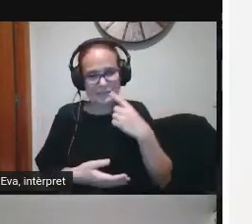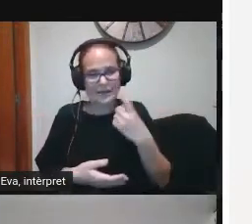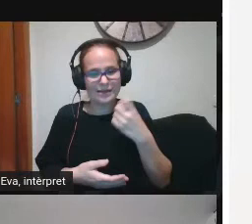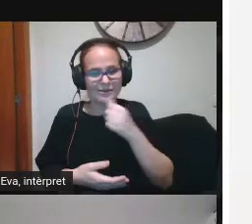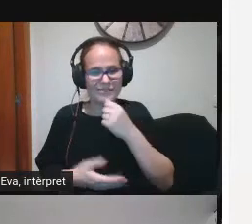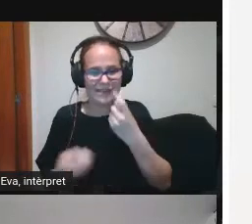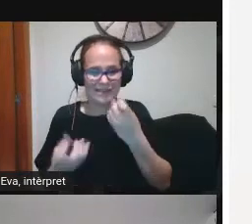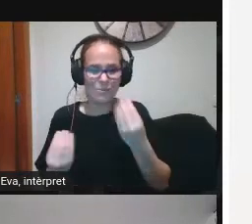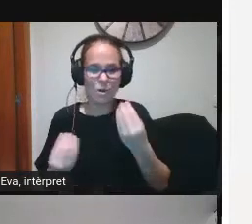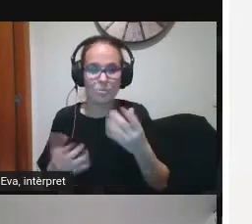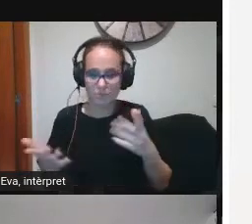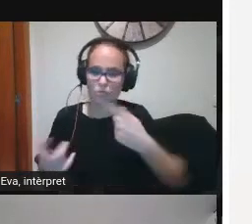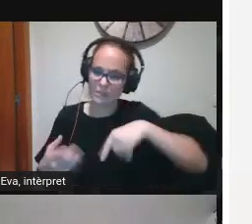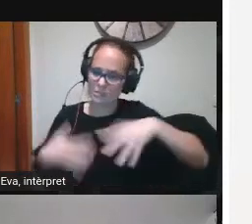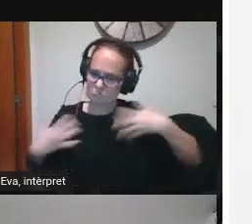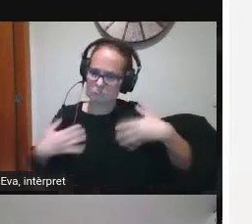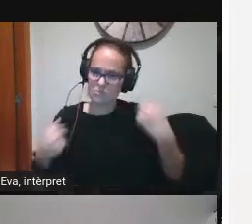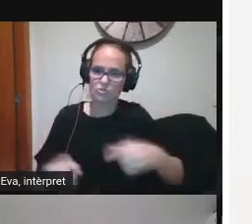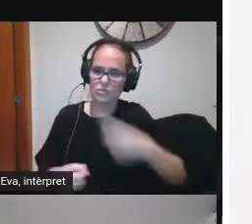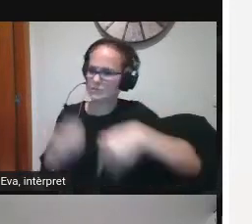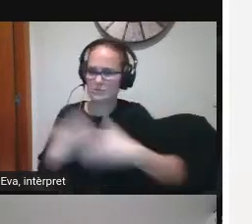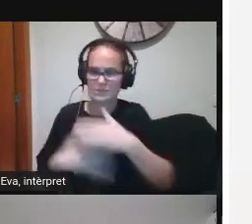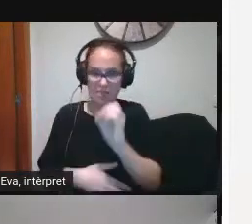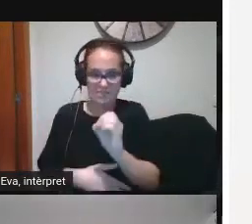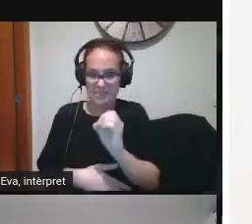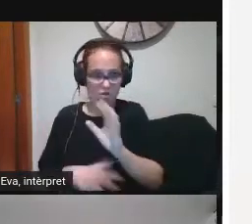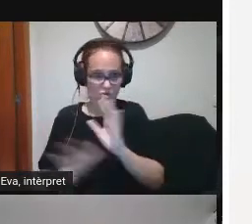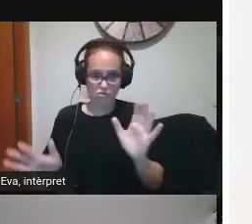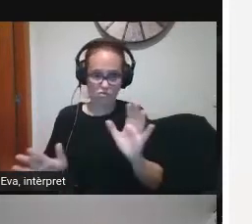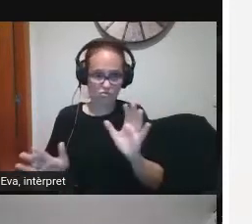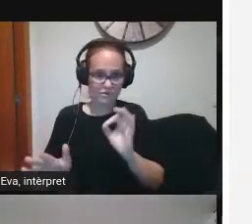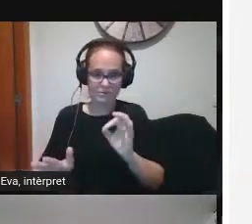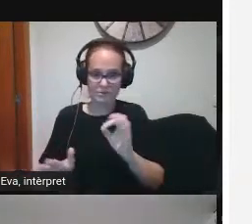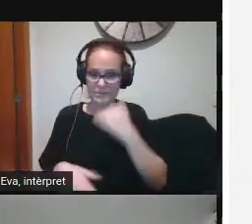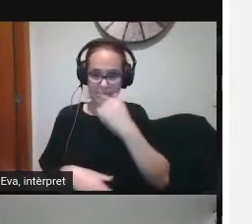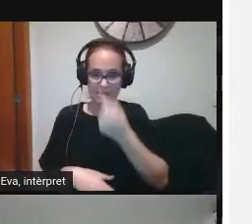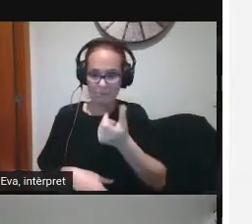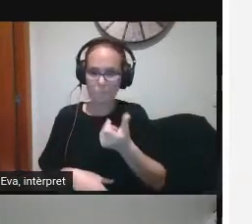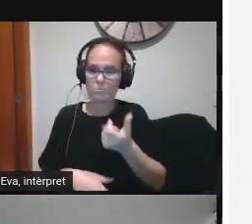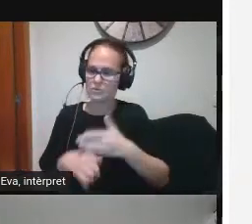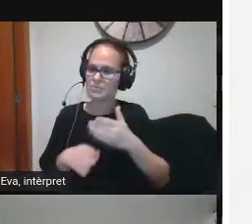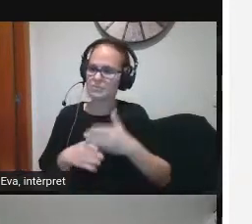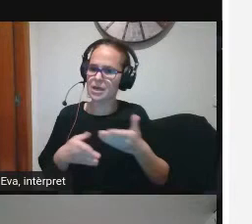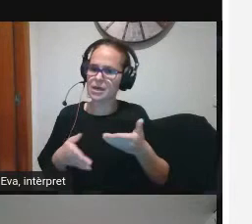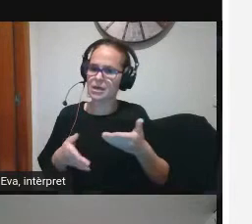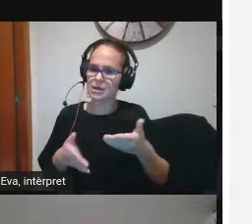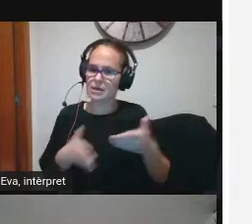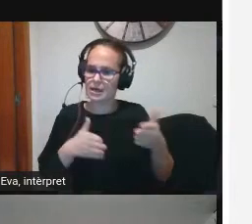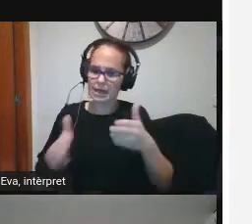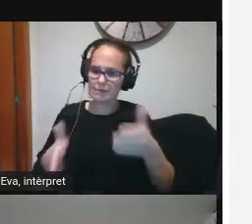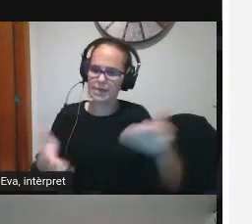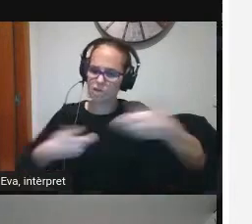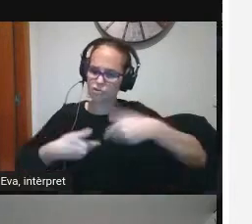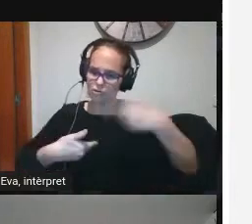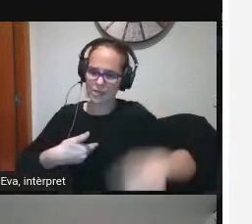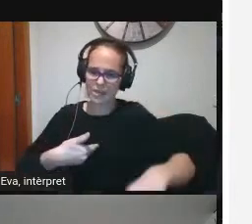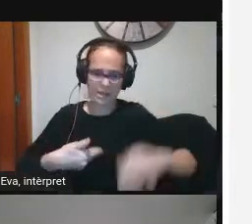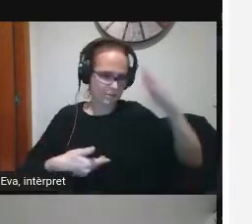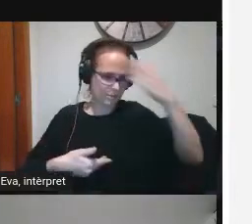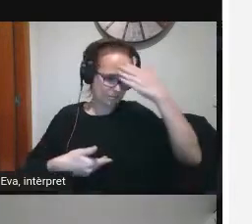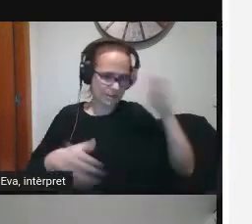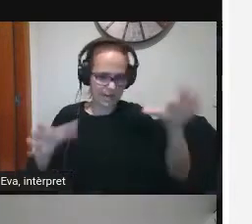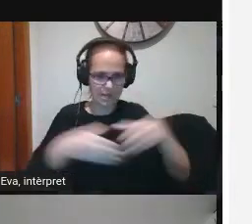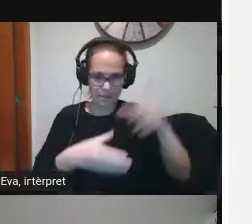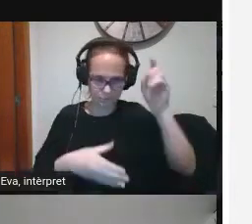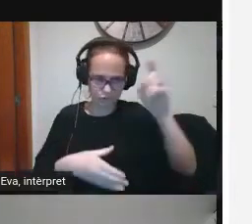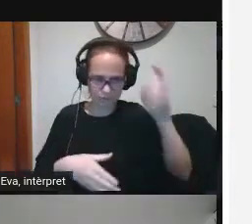satisfets i tot i que vam partir de zero i de saber ben poc sempre hem anat trobant ajuda en aquest camí L'ajuda principal de l'equip docent i